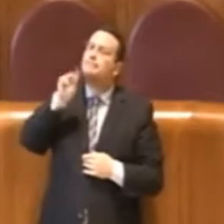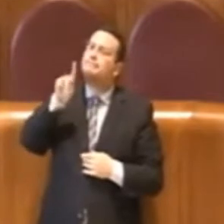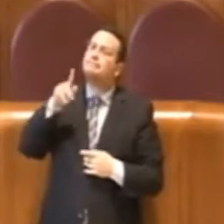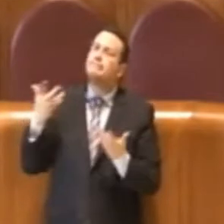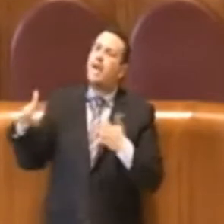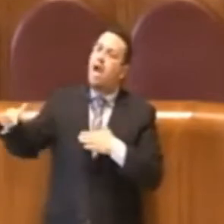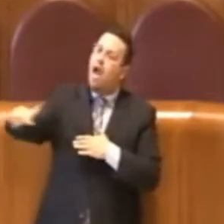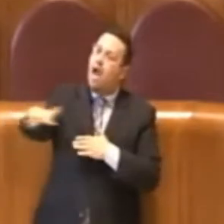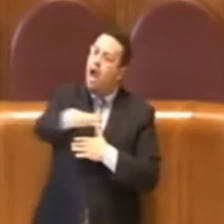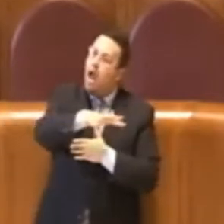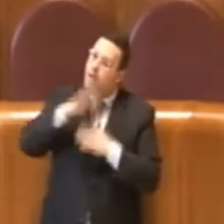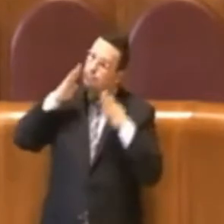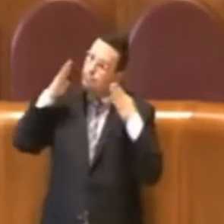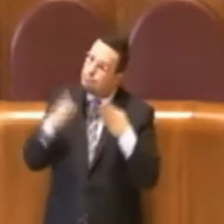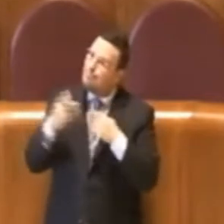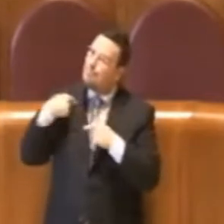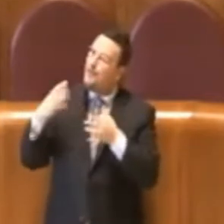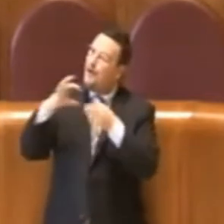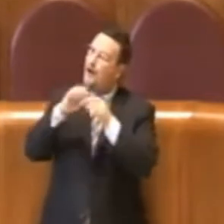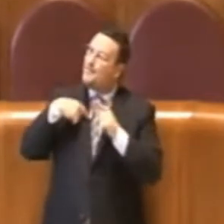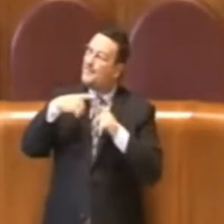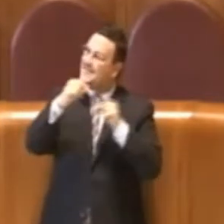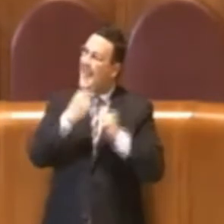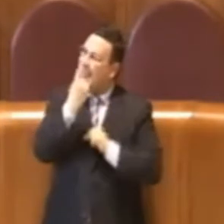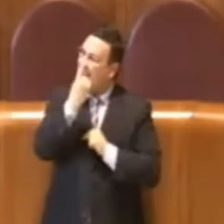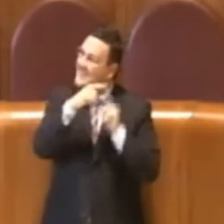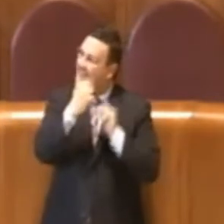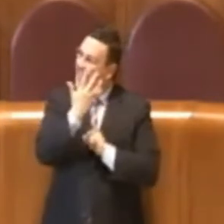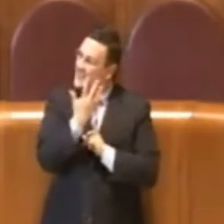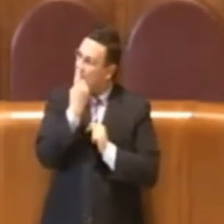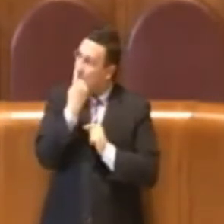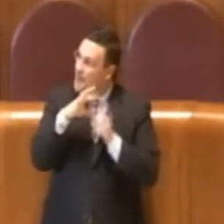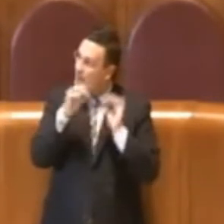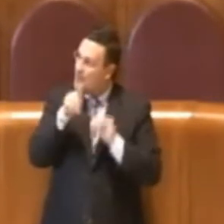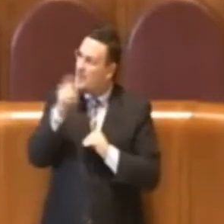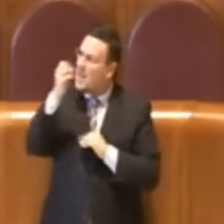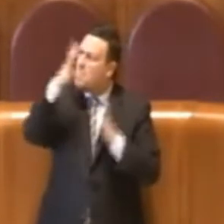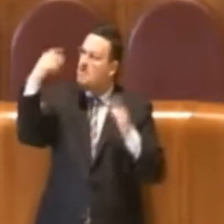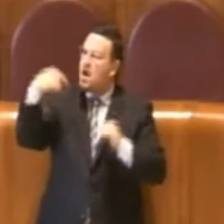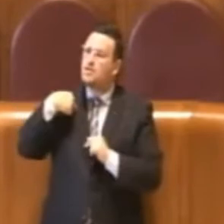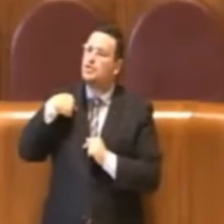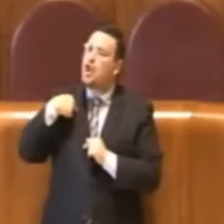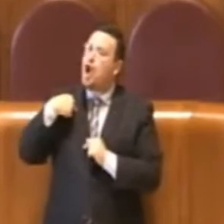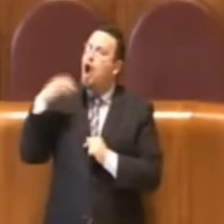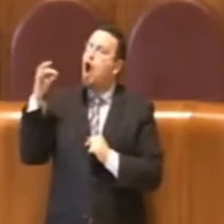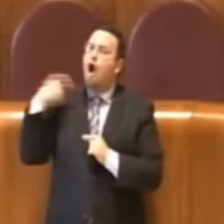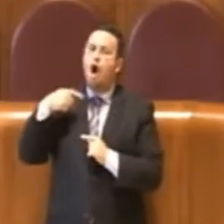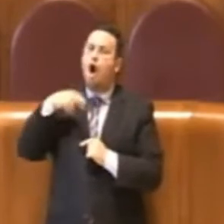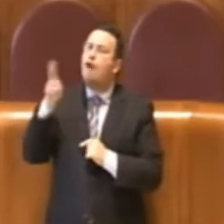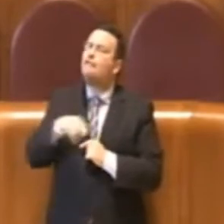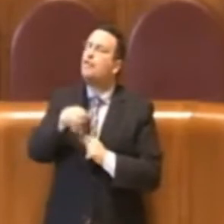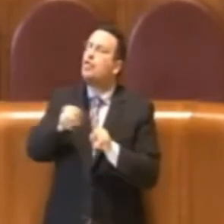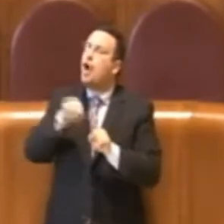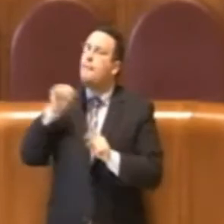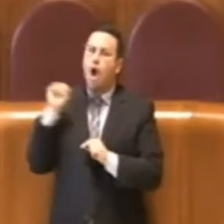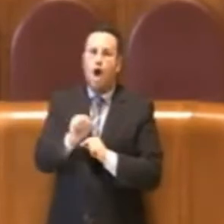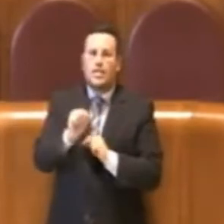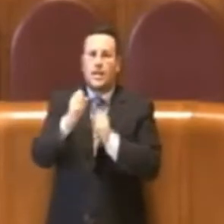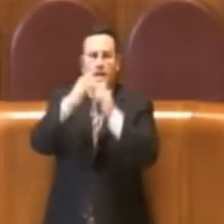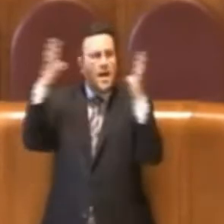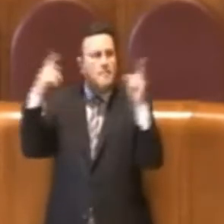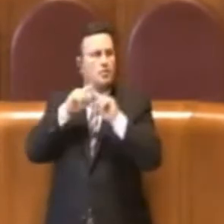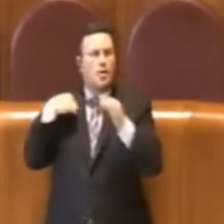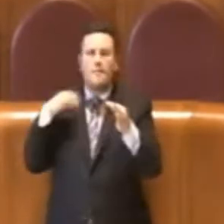di una delle nostre stelle, ma pensate se noi votassimo veramente i contrari o non facessimo le cose che sono le nostre stelle.